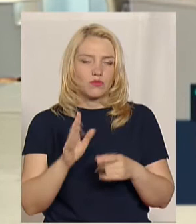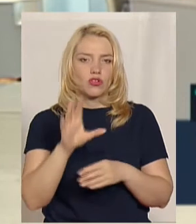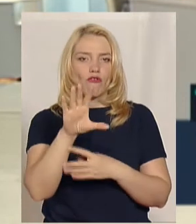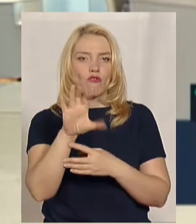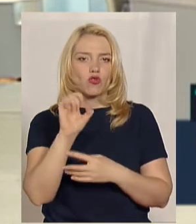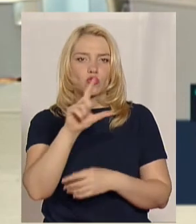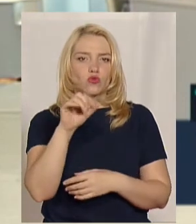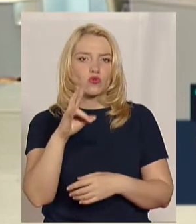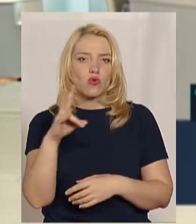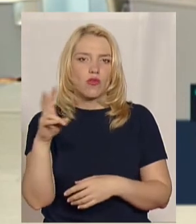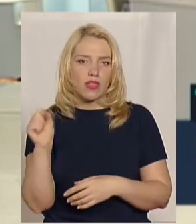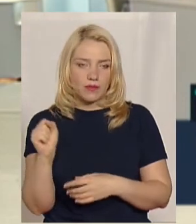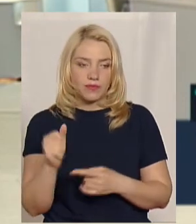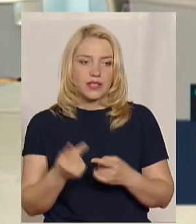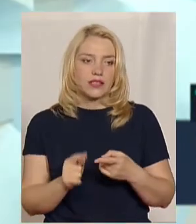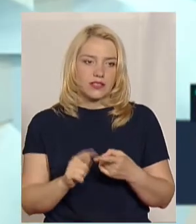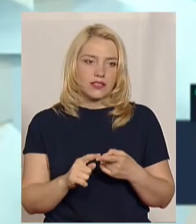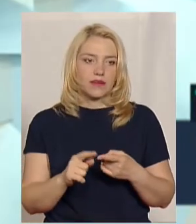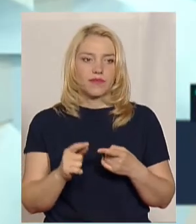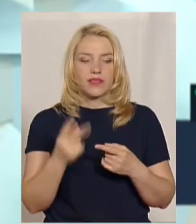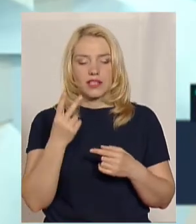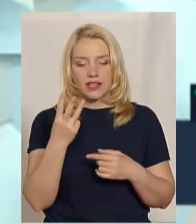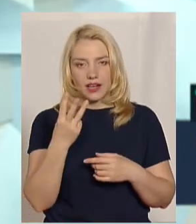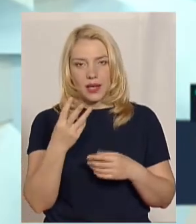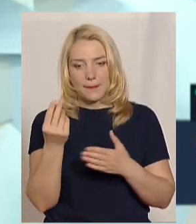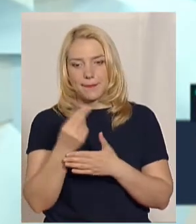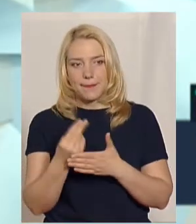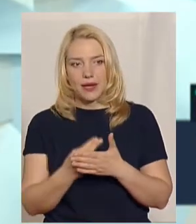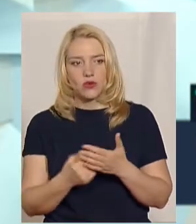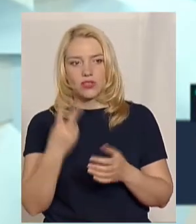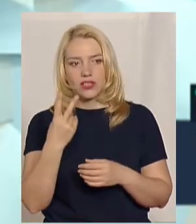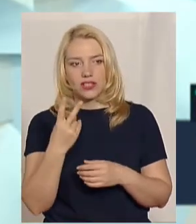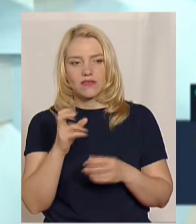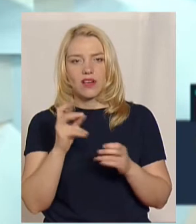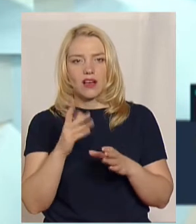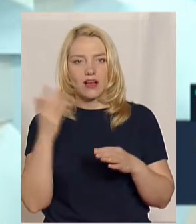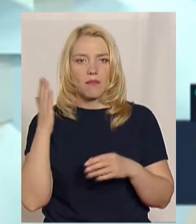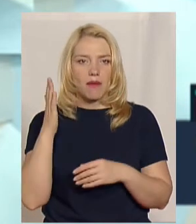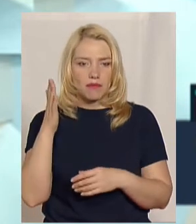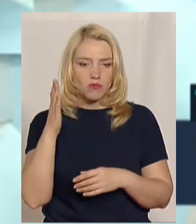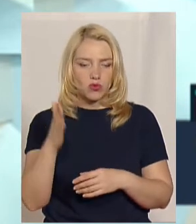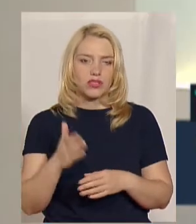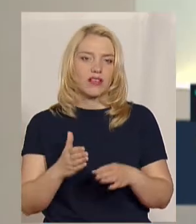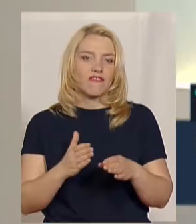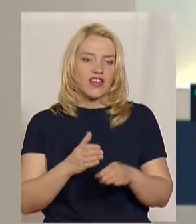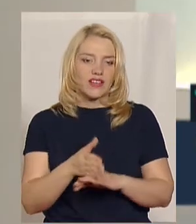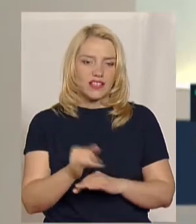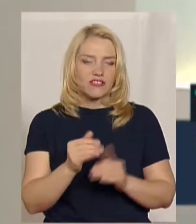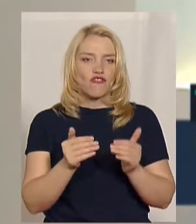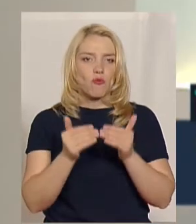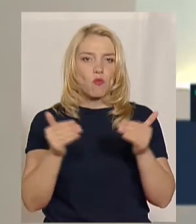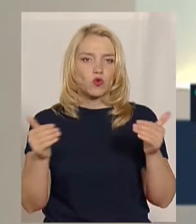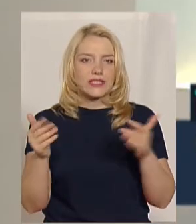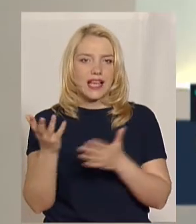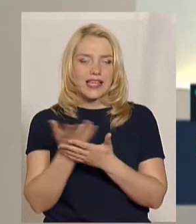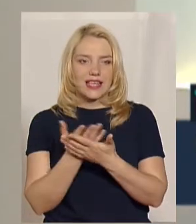малюнки, один як на фотозону, і два як майбутній вхід в музеї кіно. Туди до вас можна прийти,